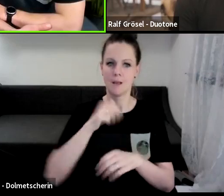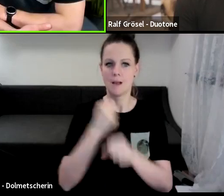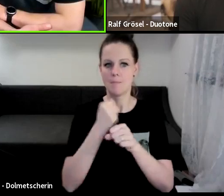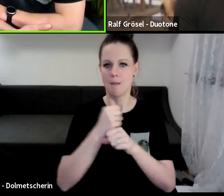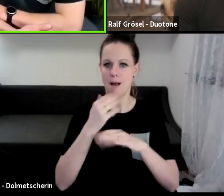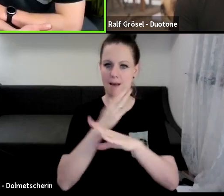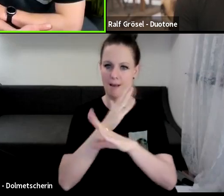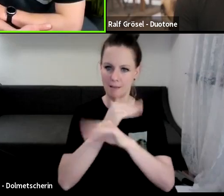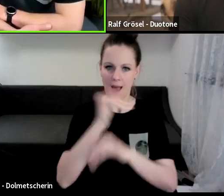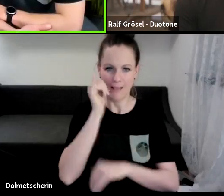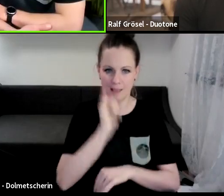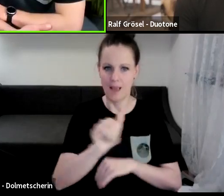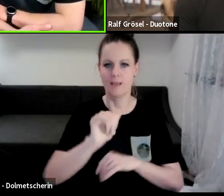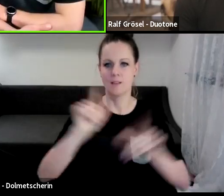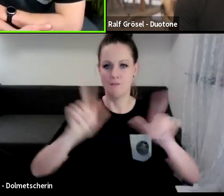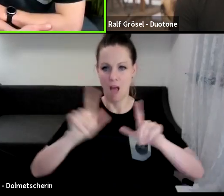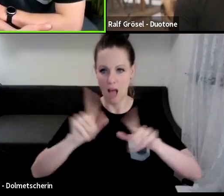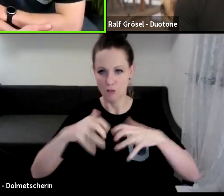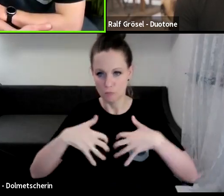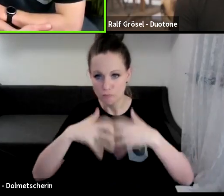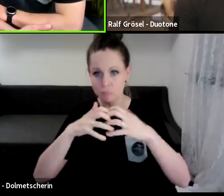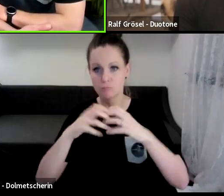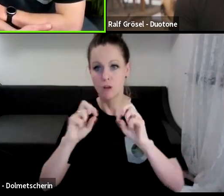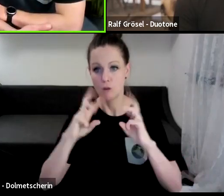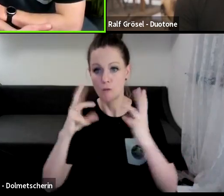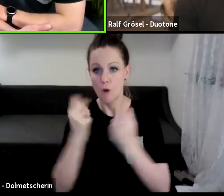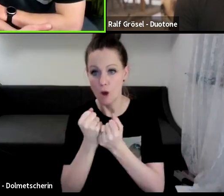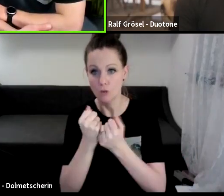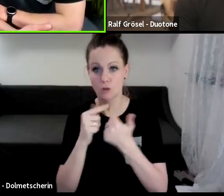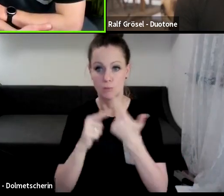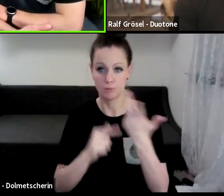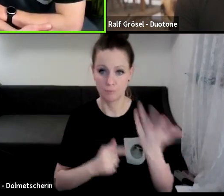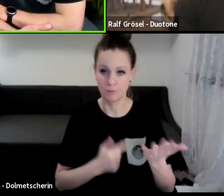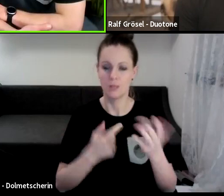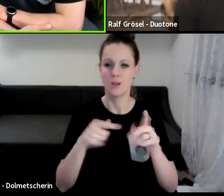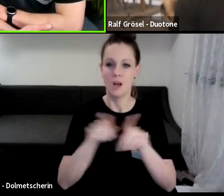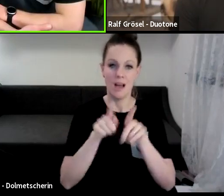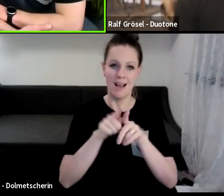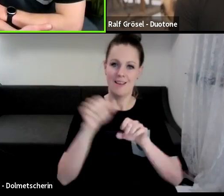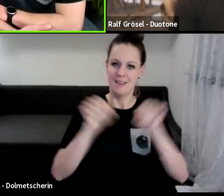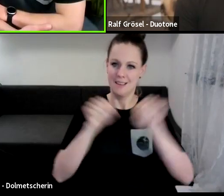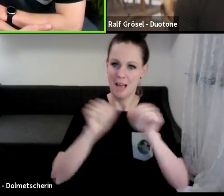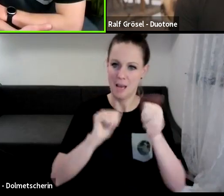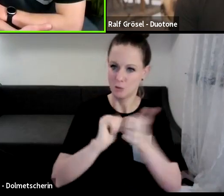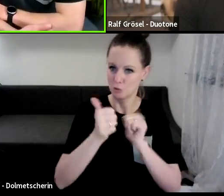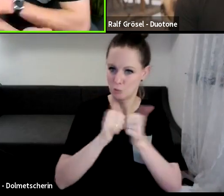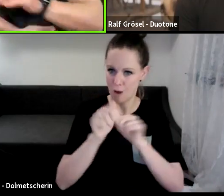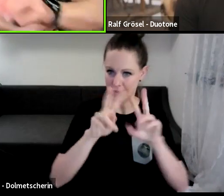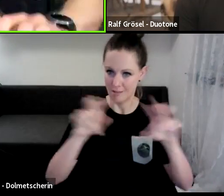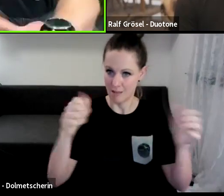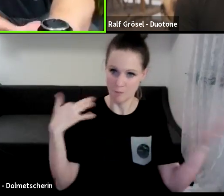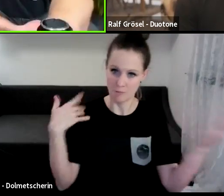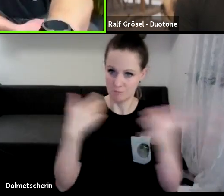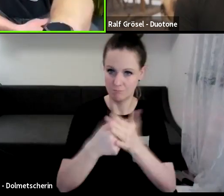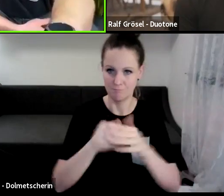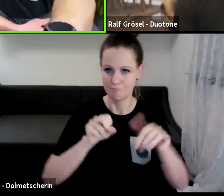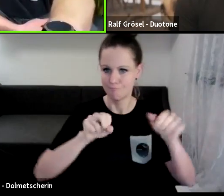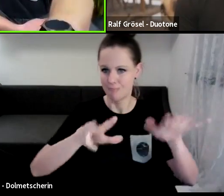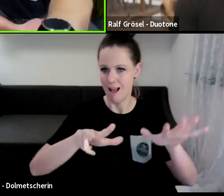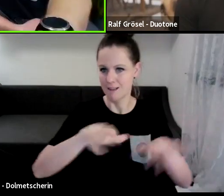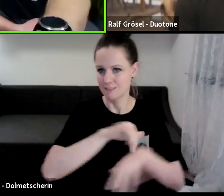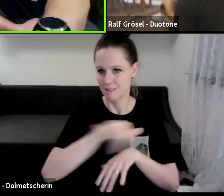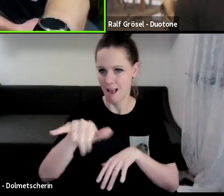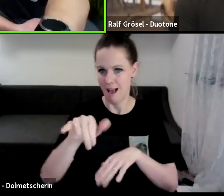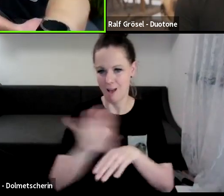organisieren Events, Workshops und beschäftigen uns viel mit der Kitesport-Thematik, weil wir schon seit über 18 Jahren in dem Business